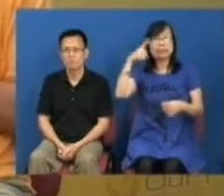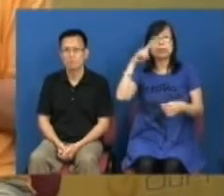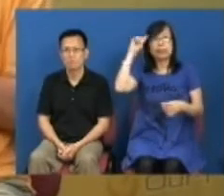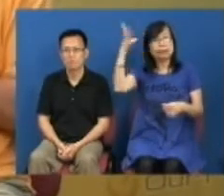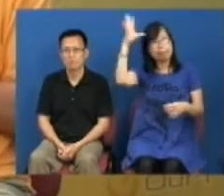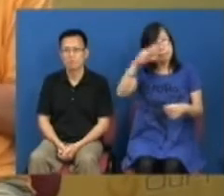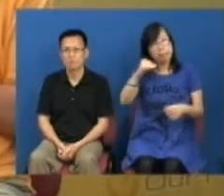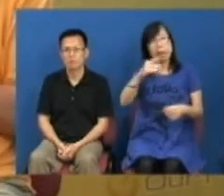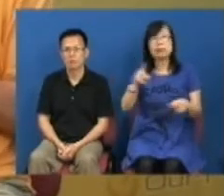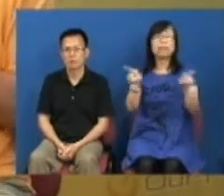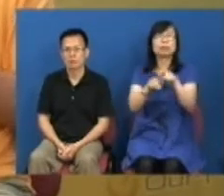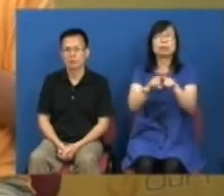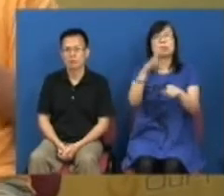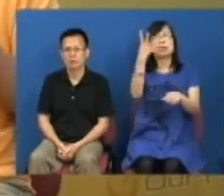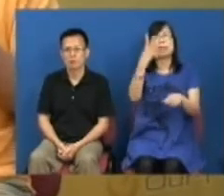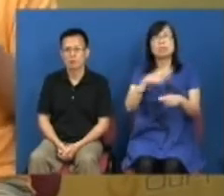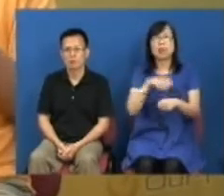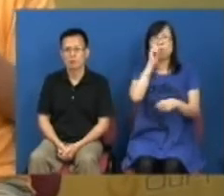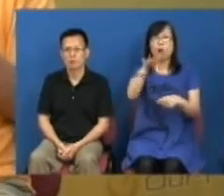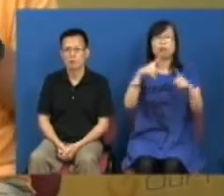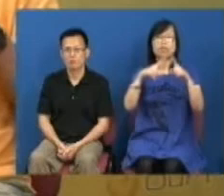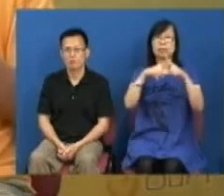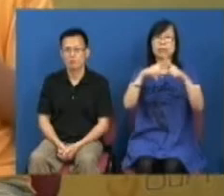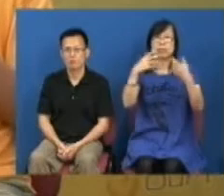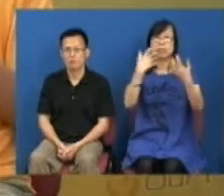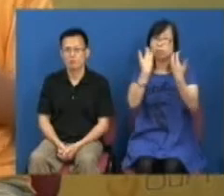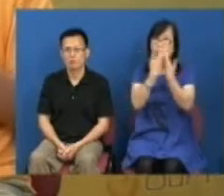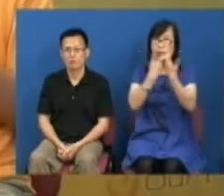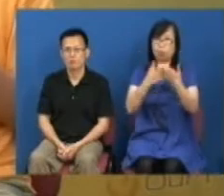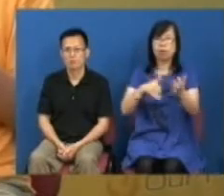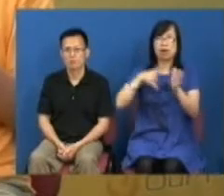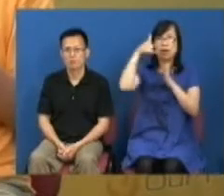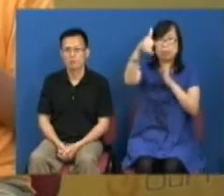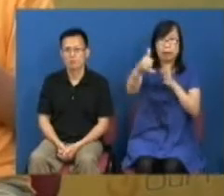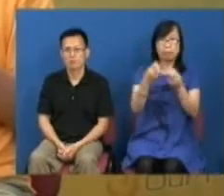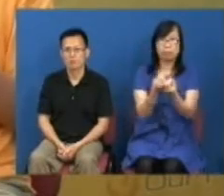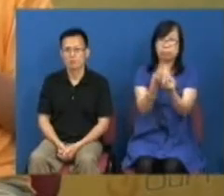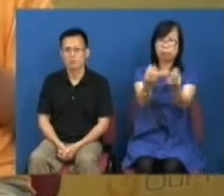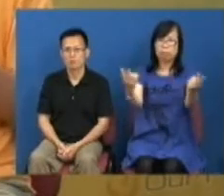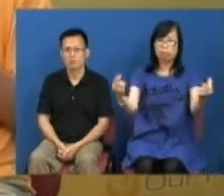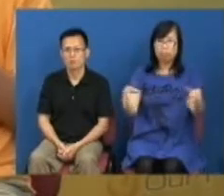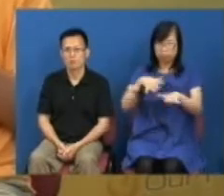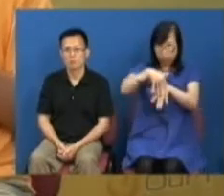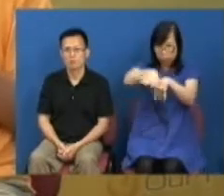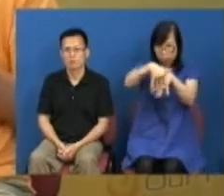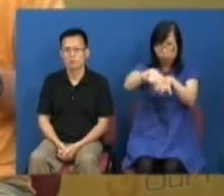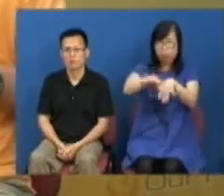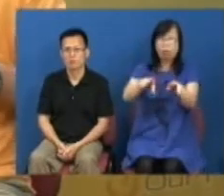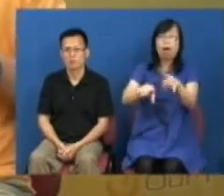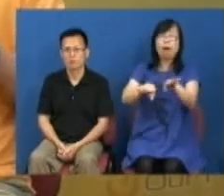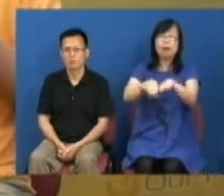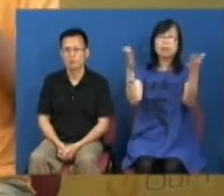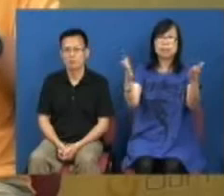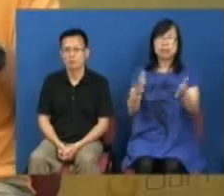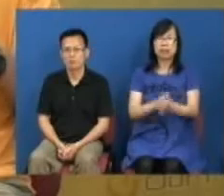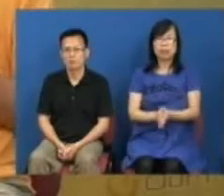的话总共四次有说到人数进入维远这个叫做游行的起步点那里到达